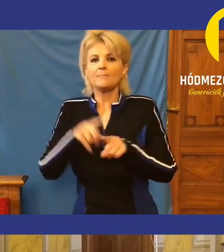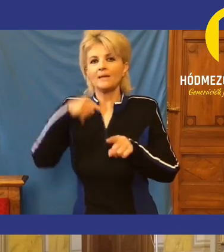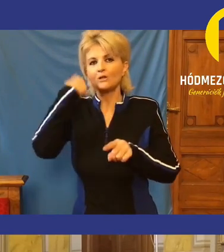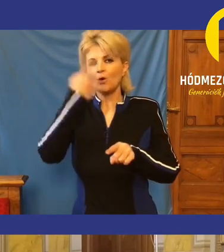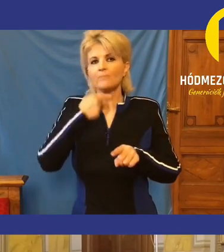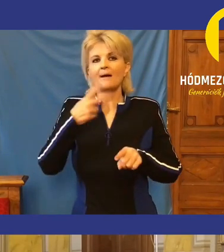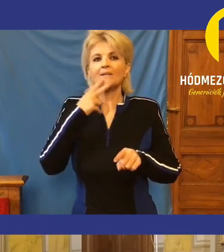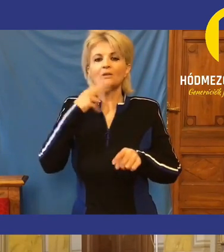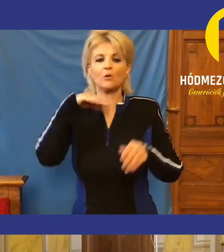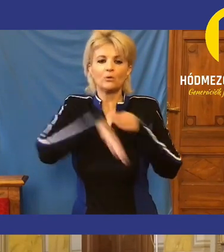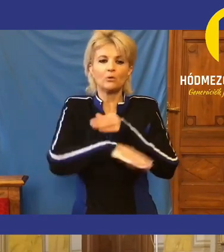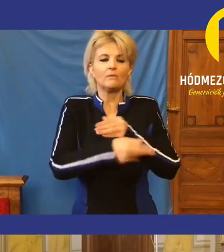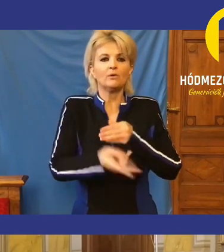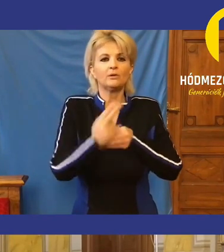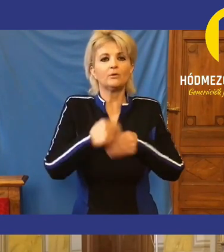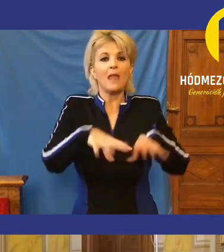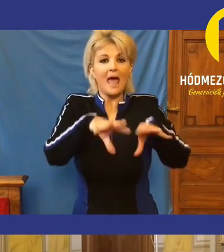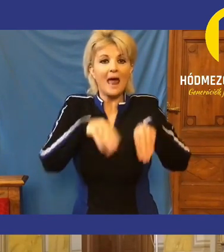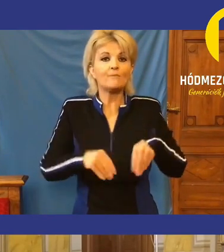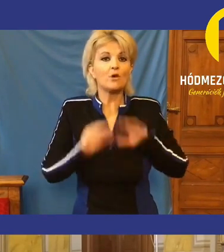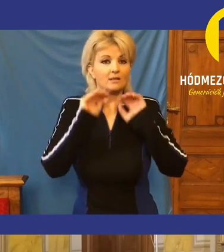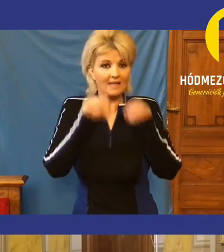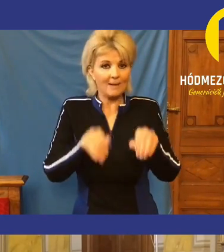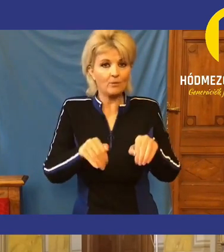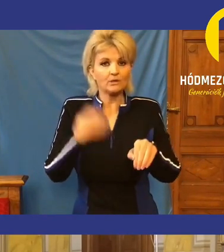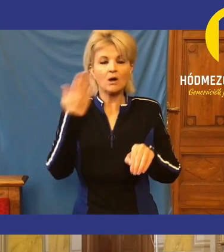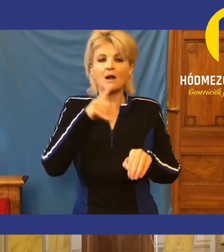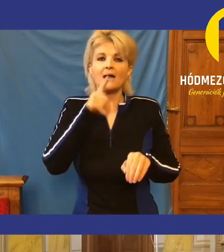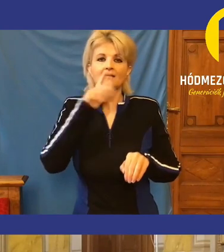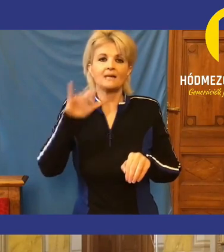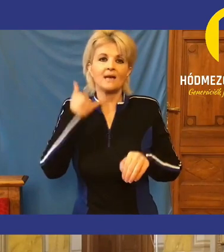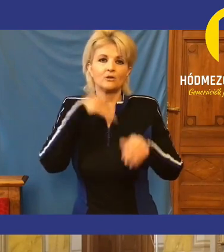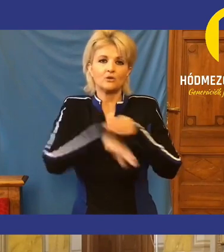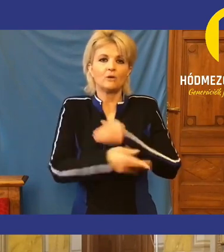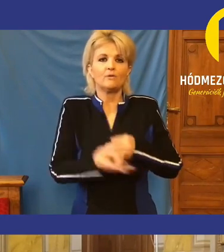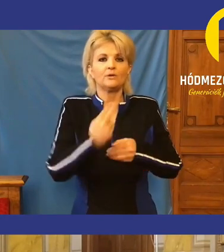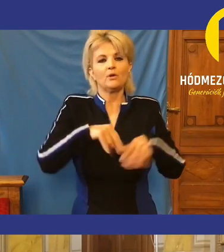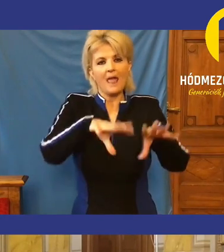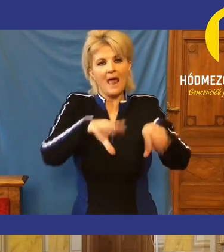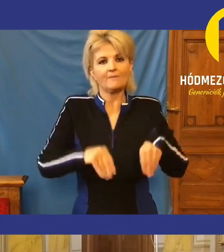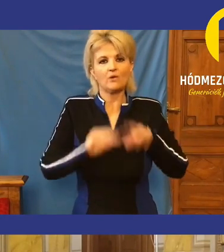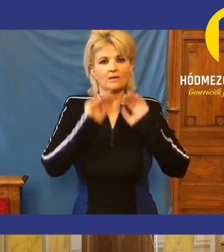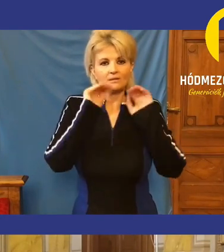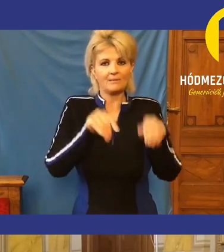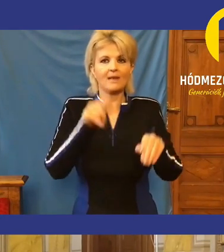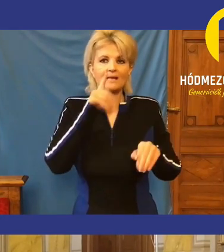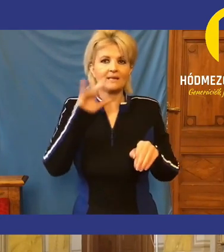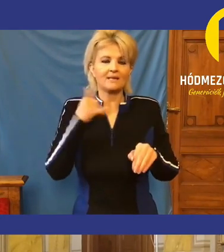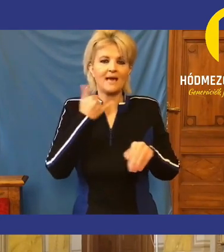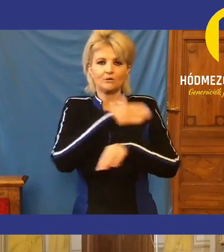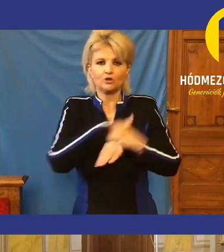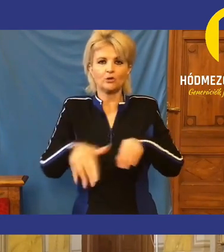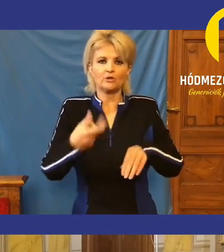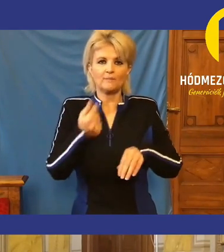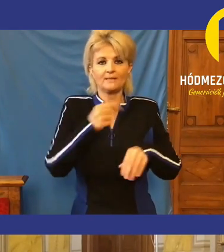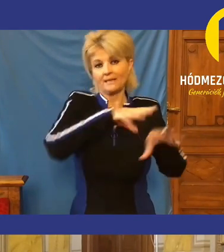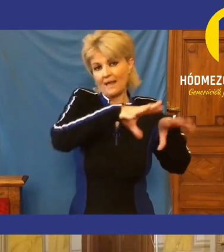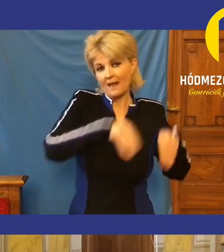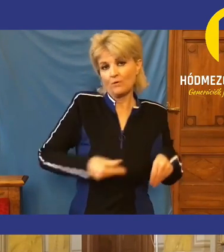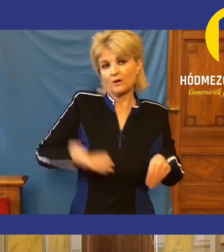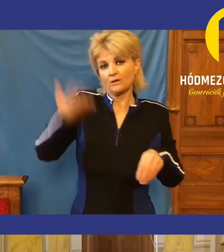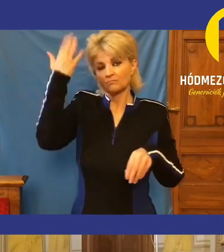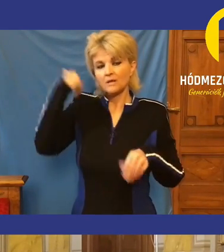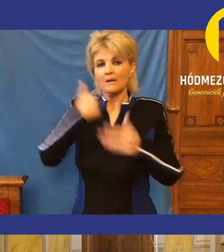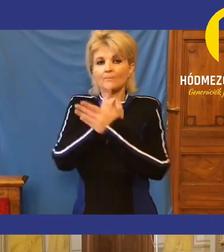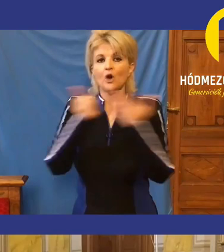külföldről fogad el támogatást. Mint, hogyha mint Lázár János külföldről fogad el támogatást. Lázár János soros pénzét elfogadta. Annak